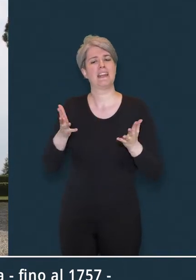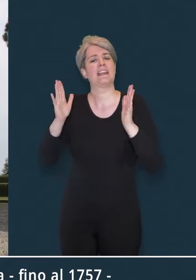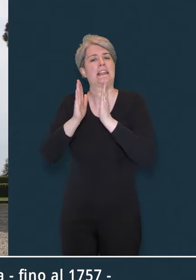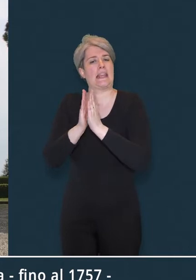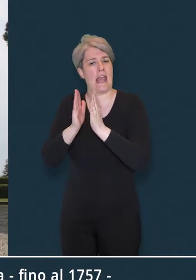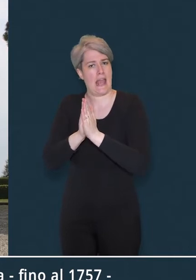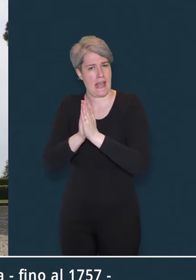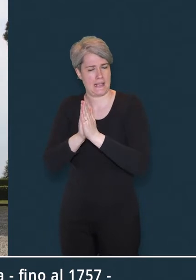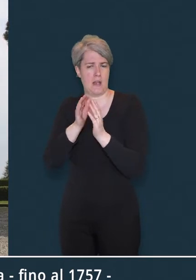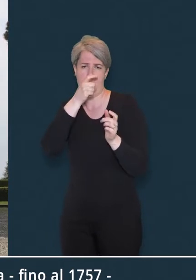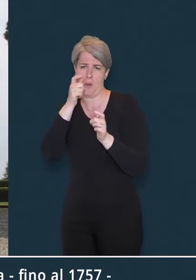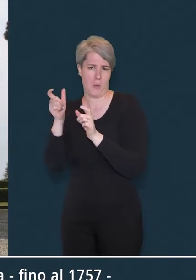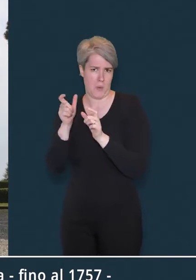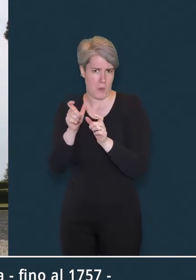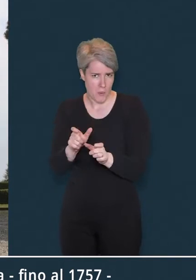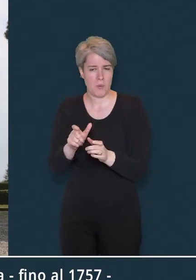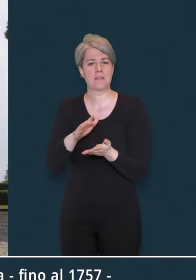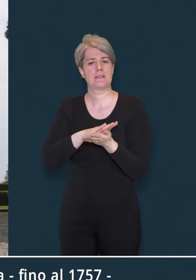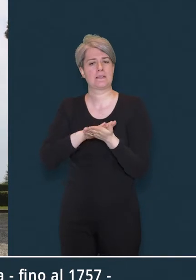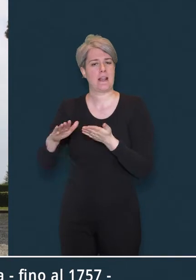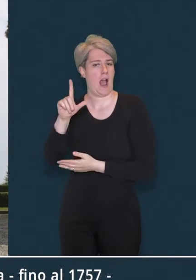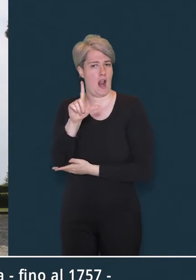collegiata a lui intitolata,